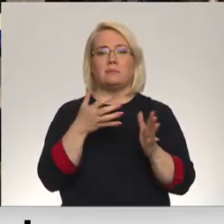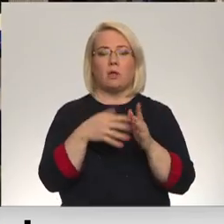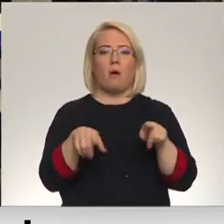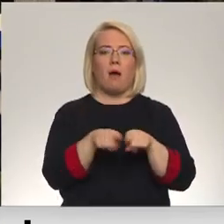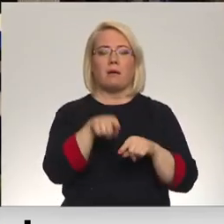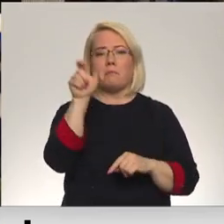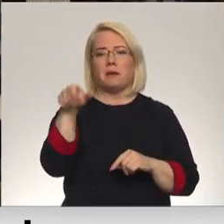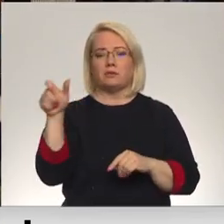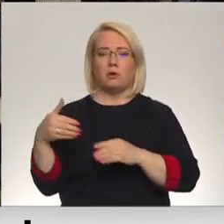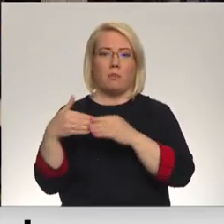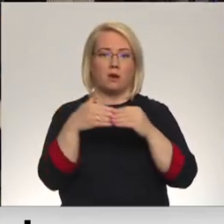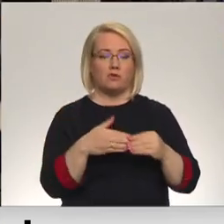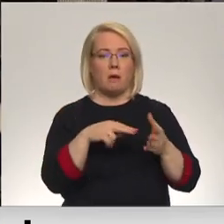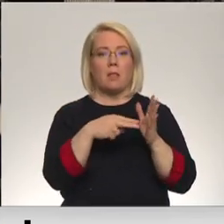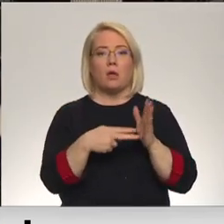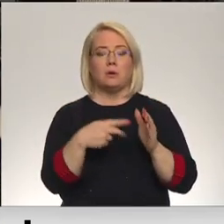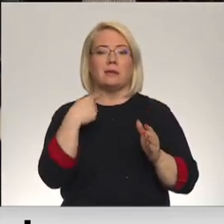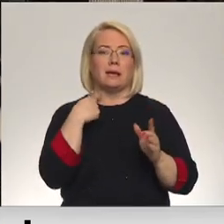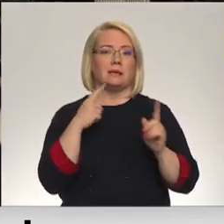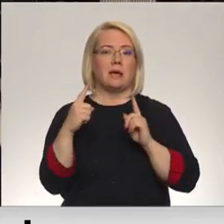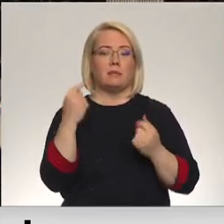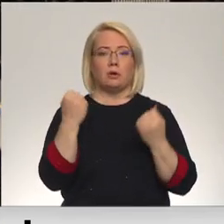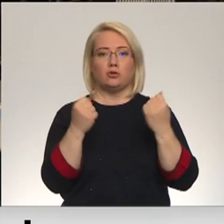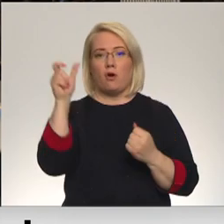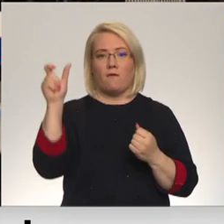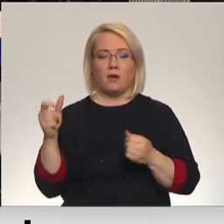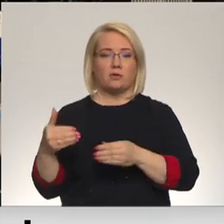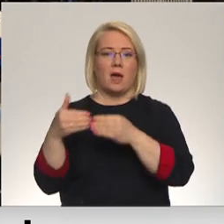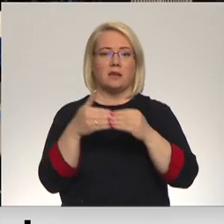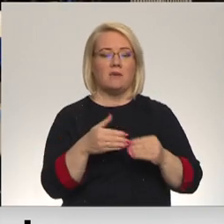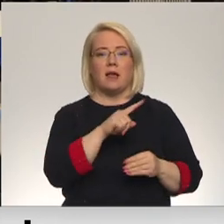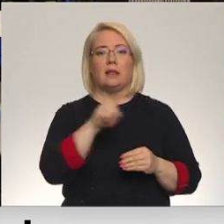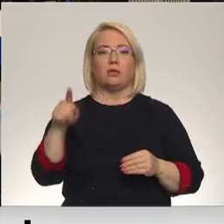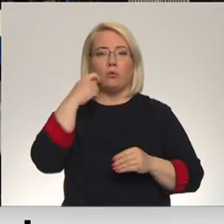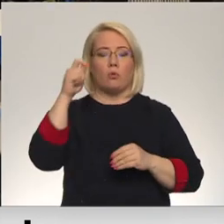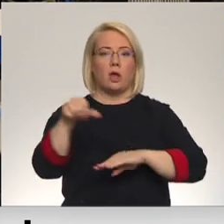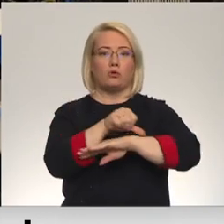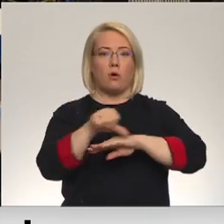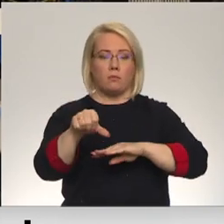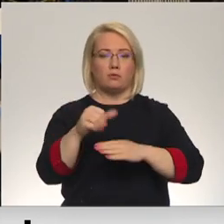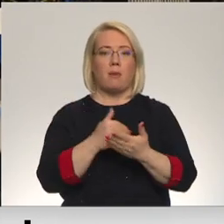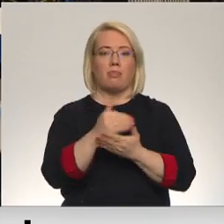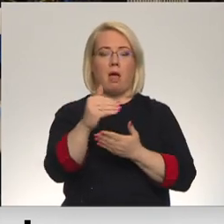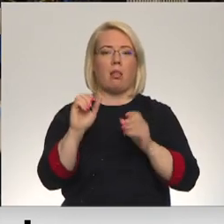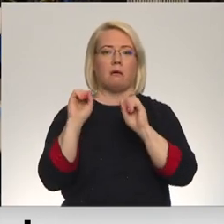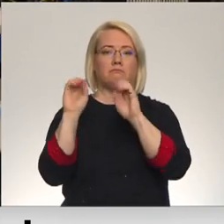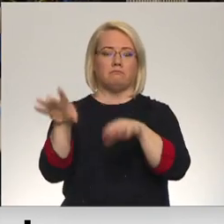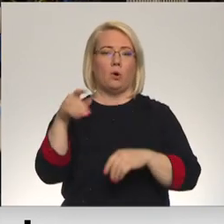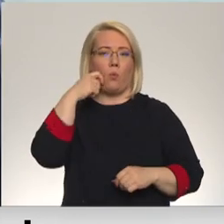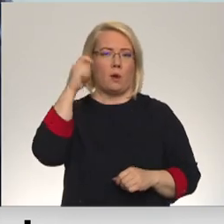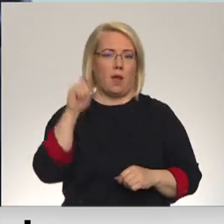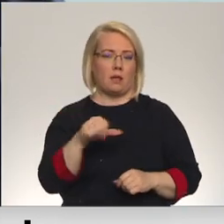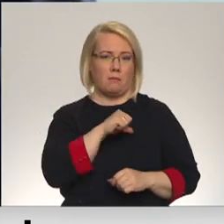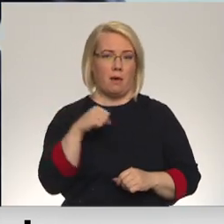pārvadāšanai. Plānotas, ka Rīgas satiksmes šoferi autobuses nogādās līdz Ukrainas robežai, bet tālāk tos nodos Ukrainas pusē.